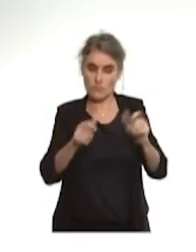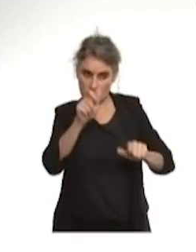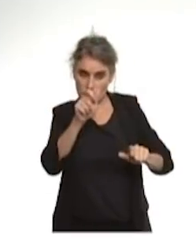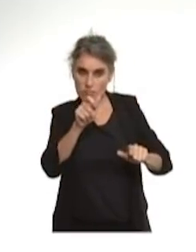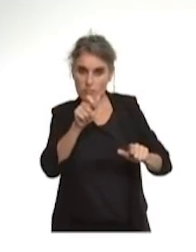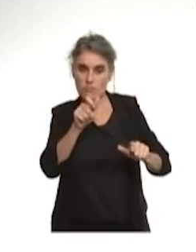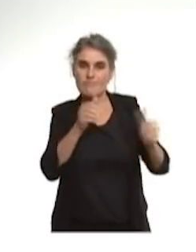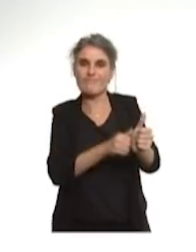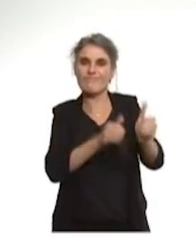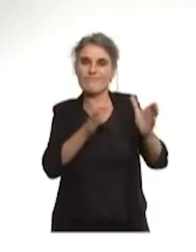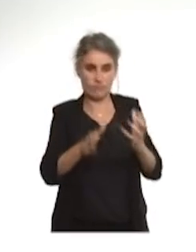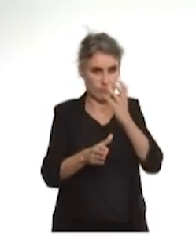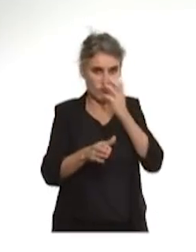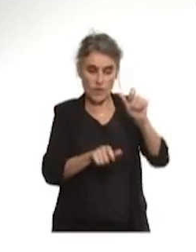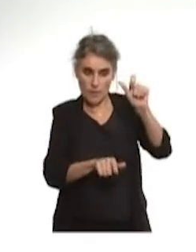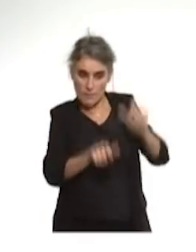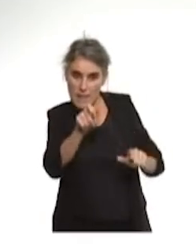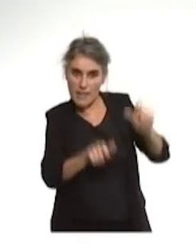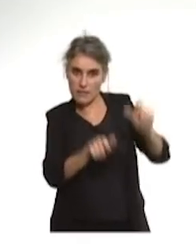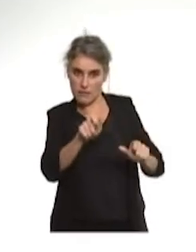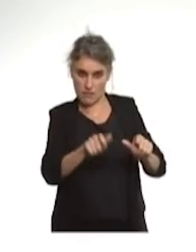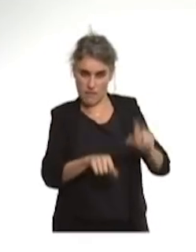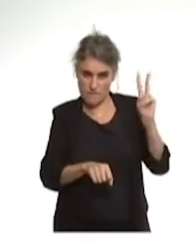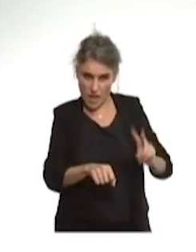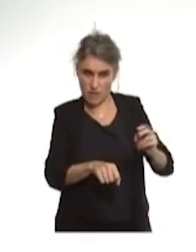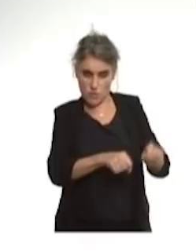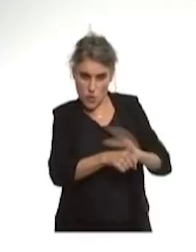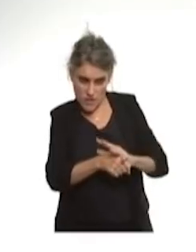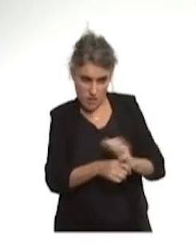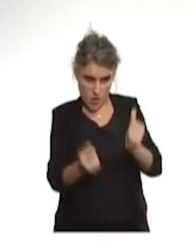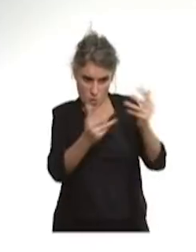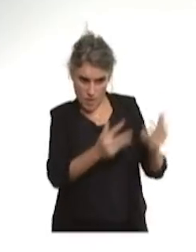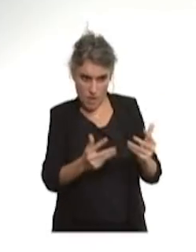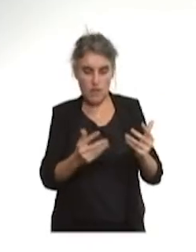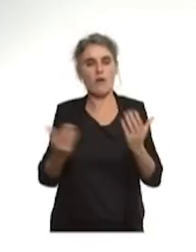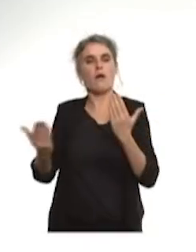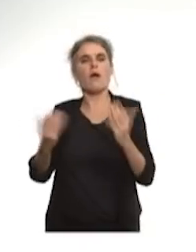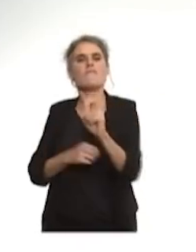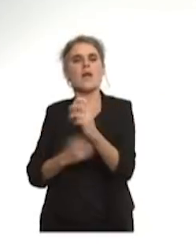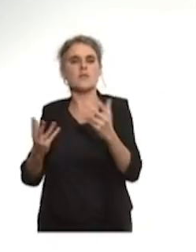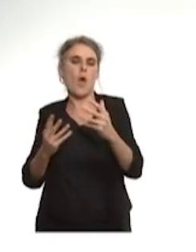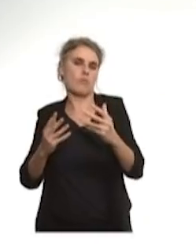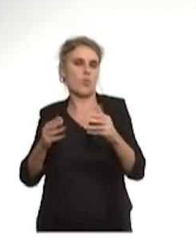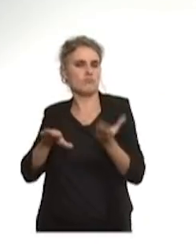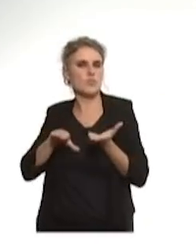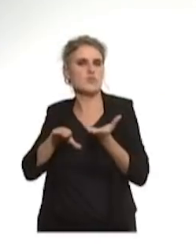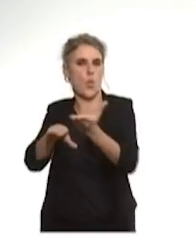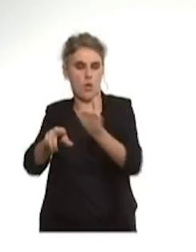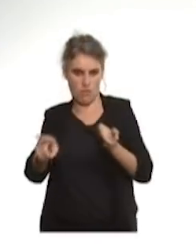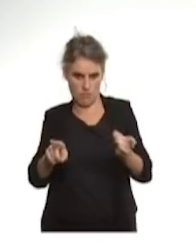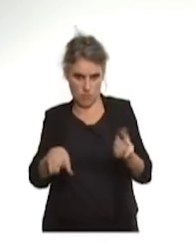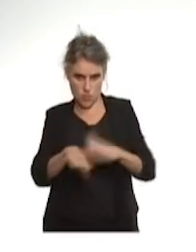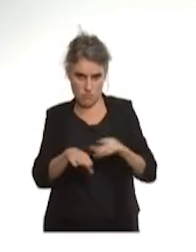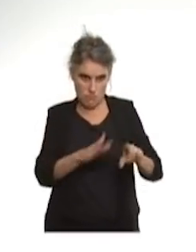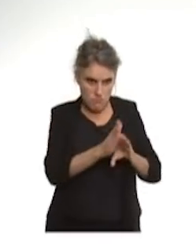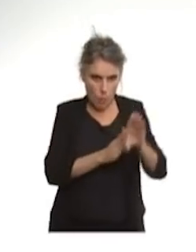Covid, alors que les traits verts correspondent aux modélisations. Vous voyez que la situation sanitaire s'est aggravée un peu plus vite qu'escomptée à Toulouse.